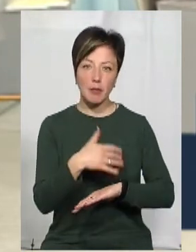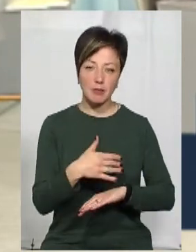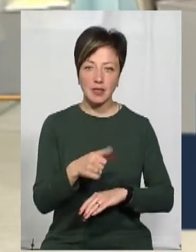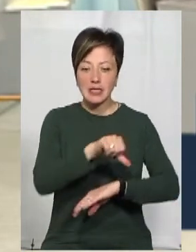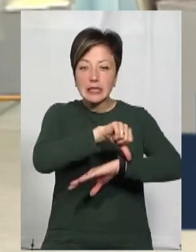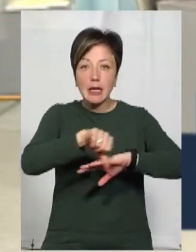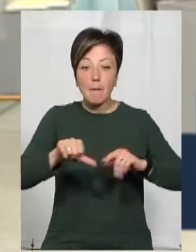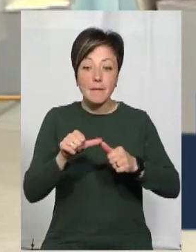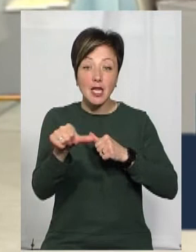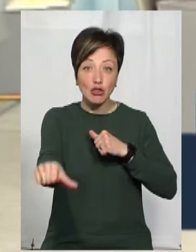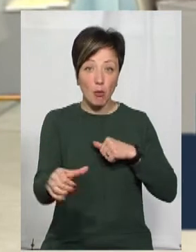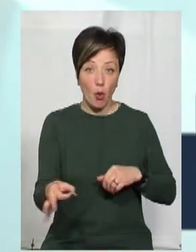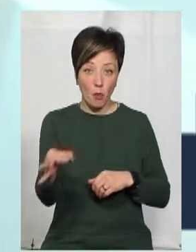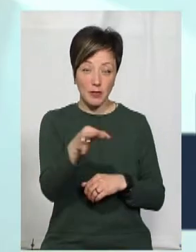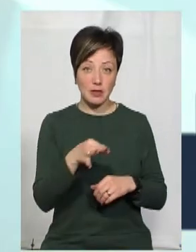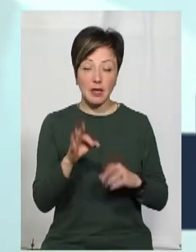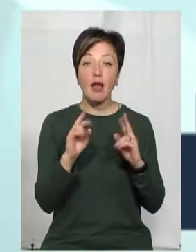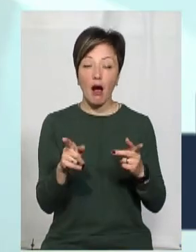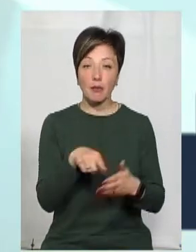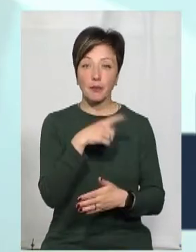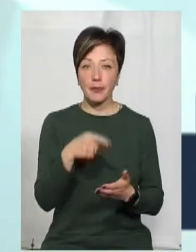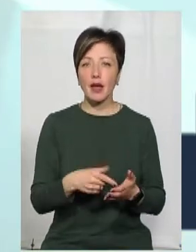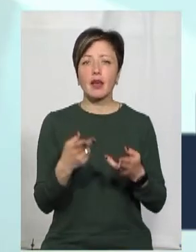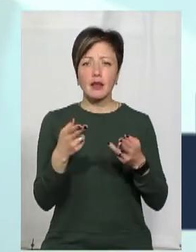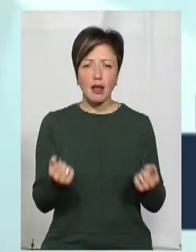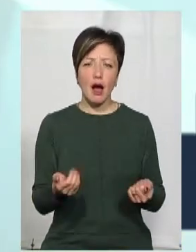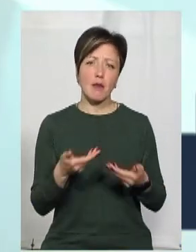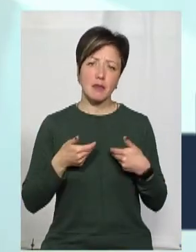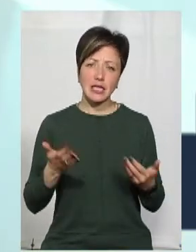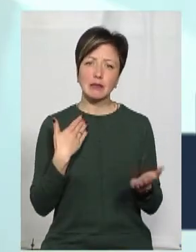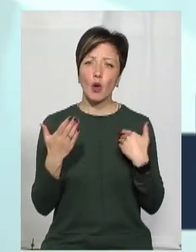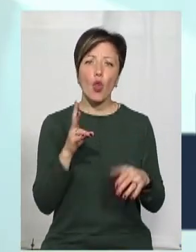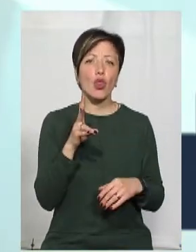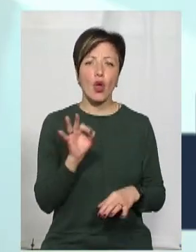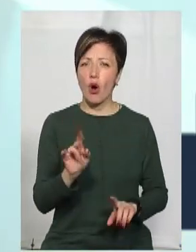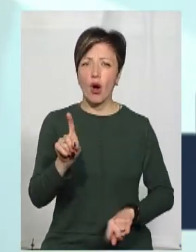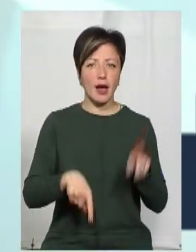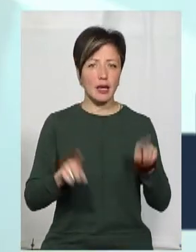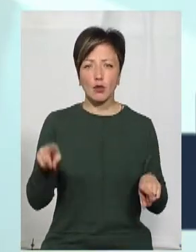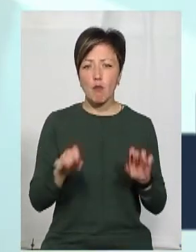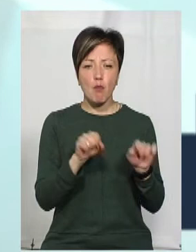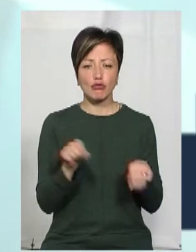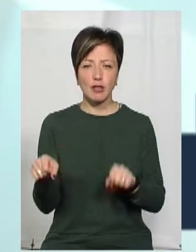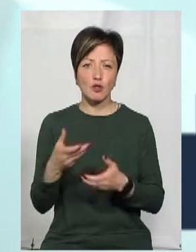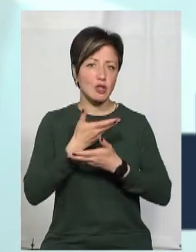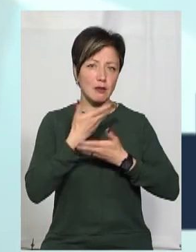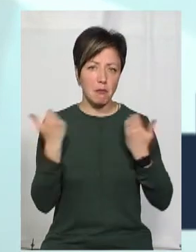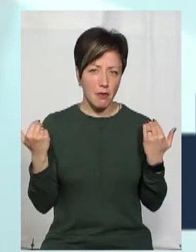межами? Ну, спілкуємося, але рідко. Того, що можливості немає.